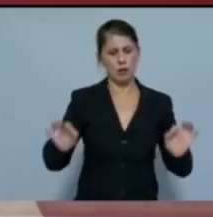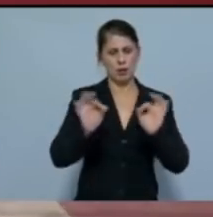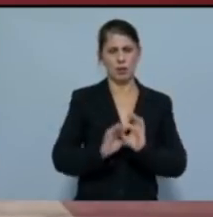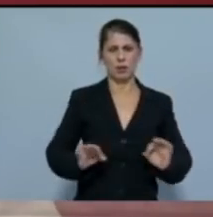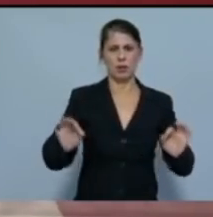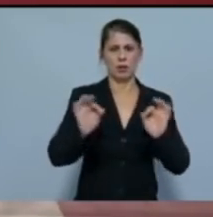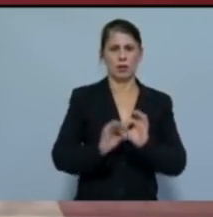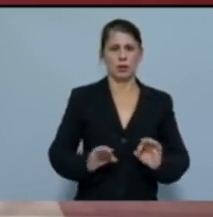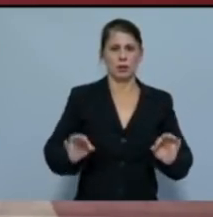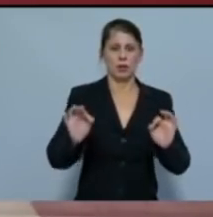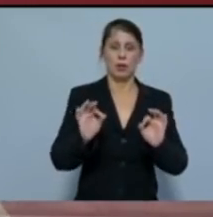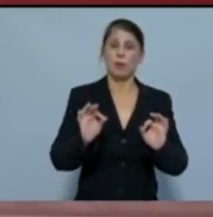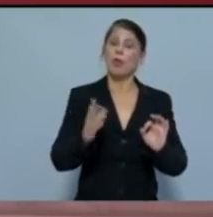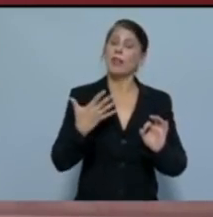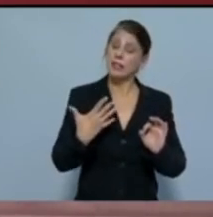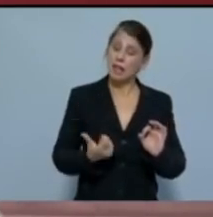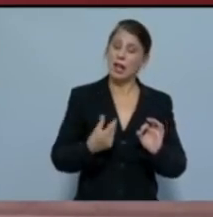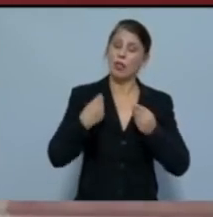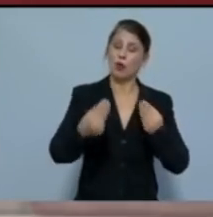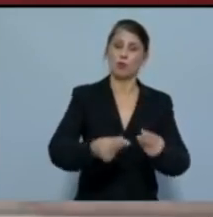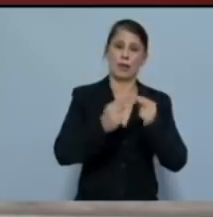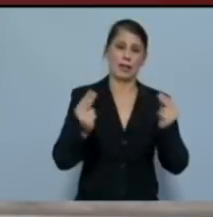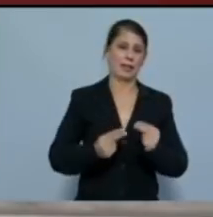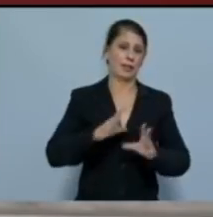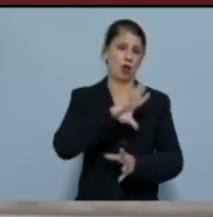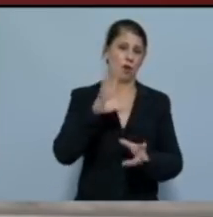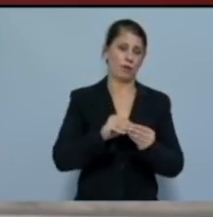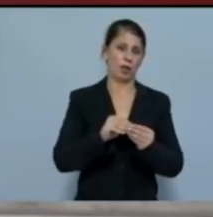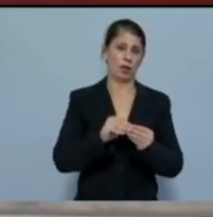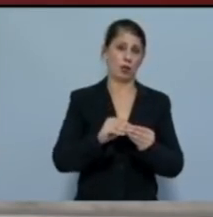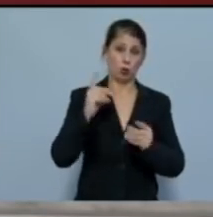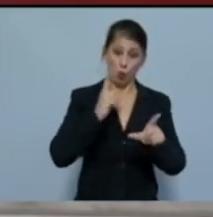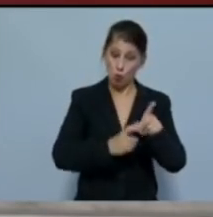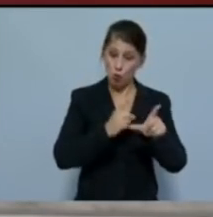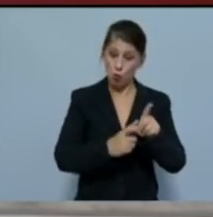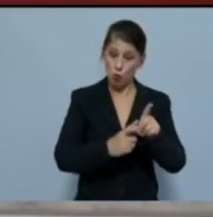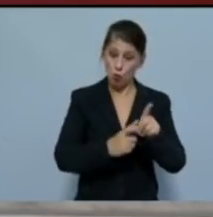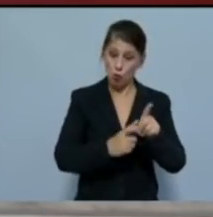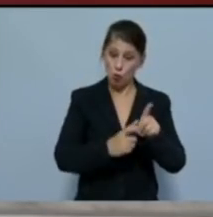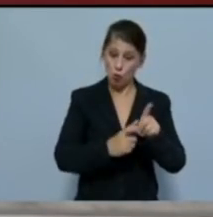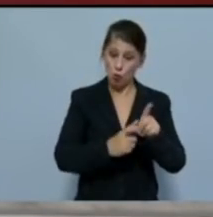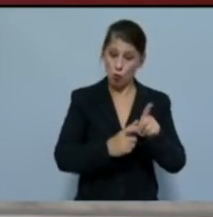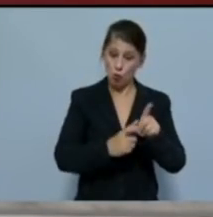να δοθούν λύσεις αυτά. Οι δυνάμεις του ΚΚΕ πρωτοστατούν για να